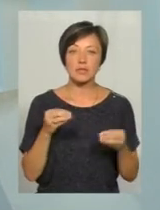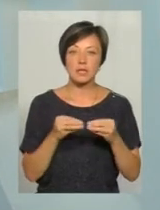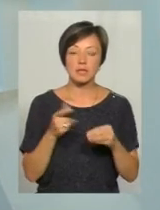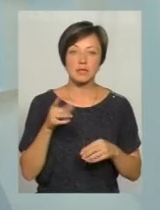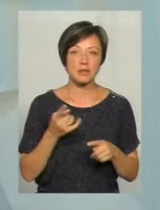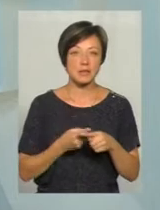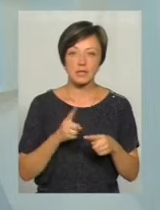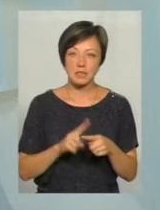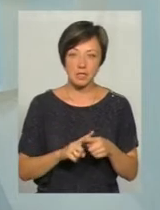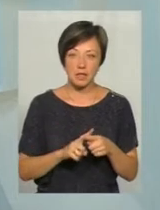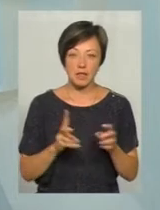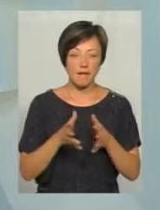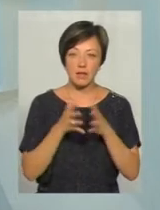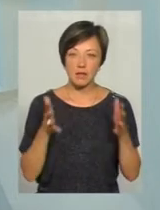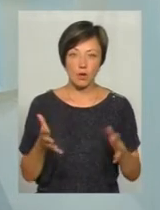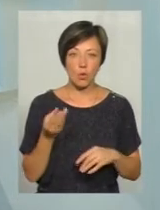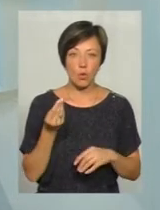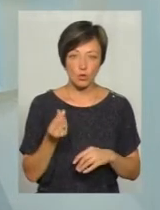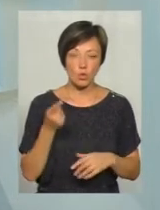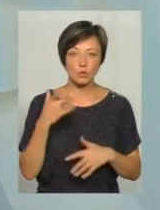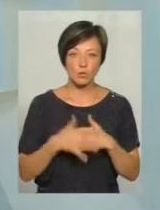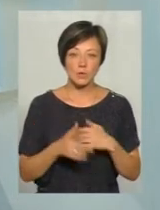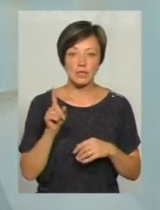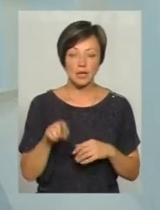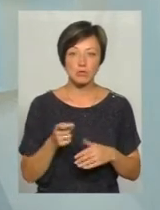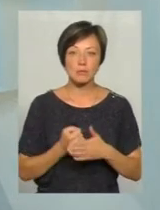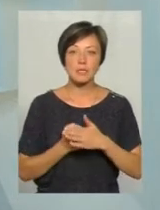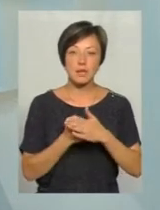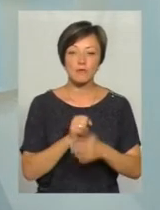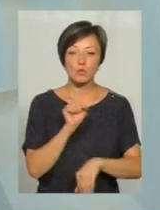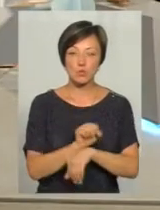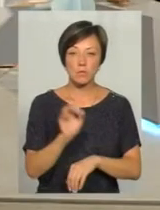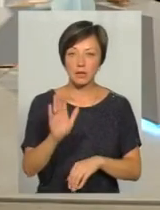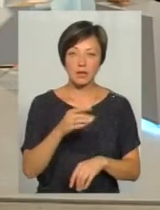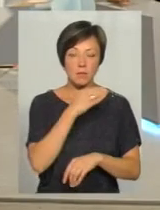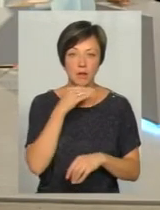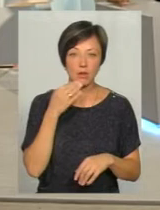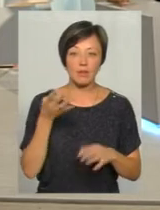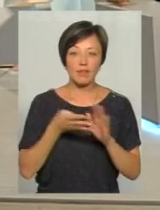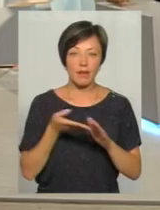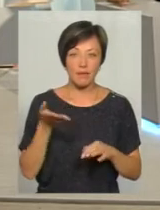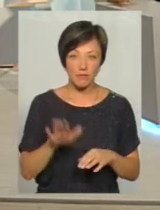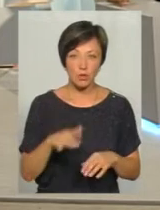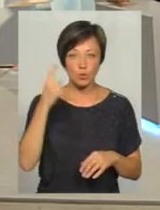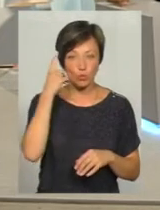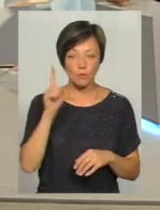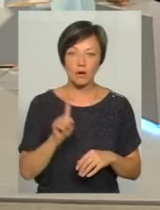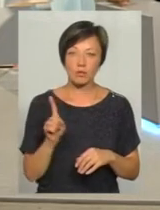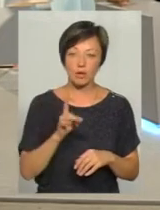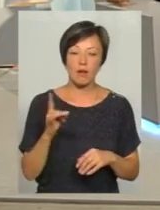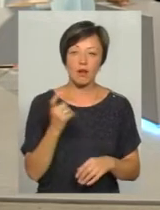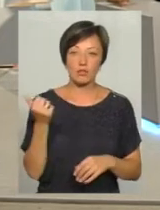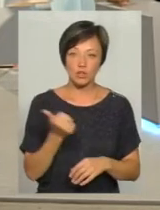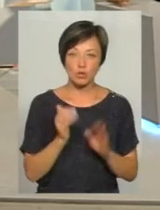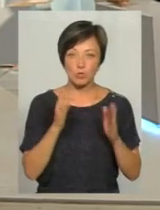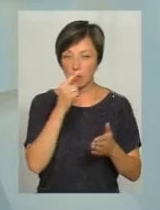– це, напевно, невеликі кошти. Розуміючи те, що підстав для зупинки не так багато, всього 9, він думає, що там раз в тиждень